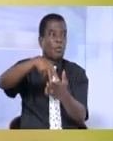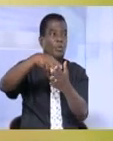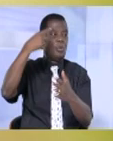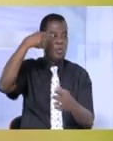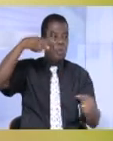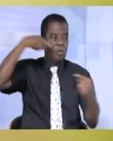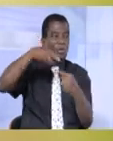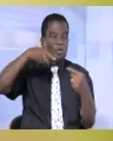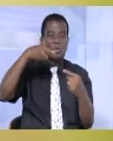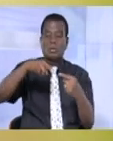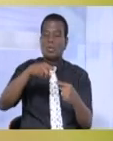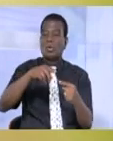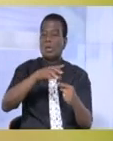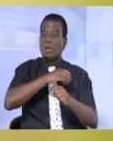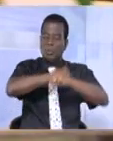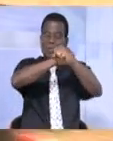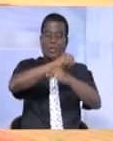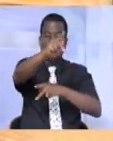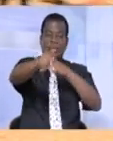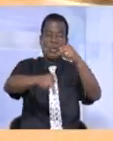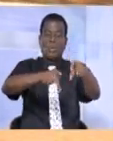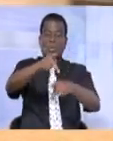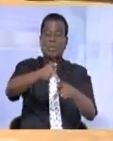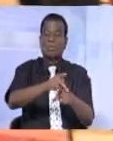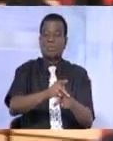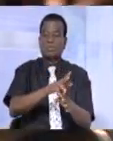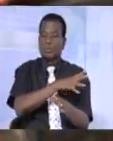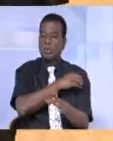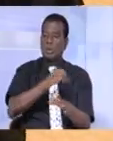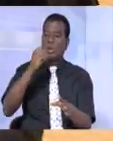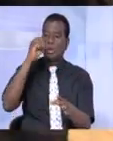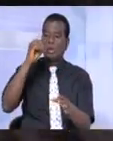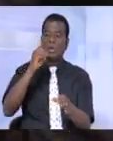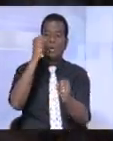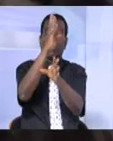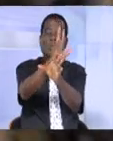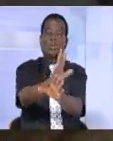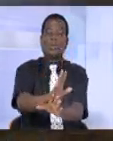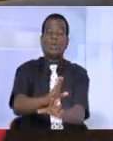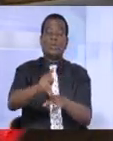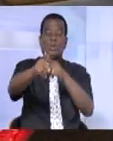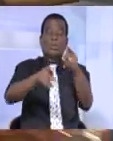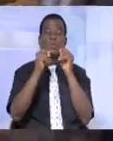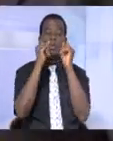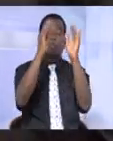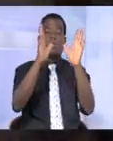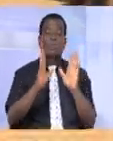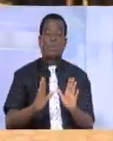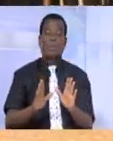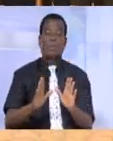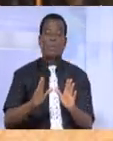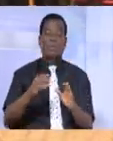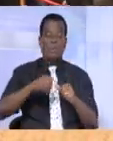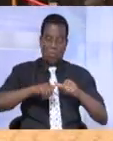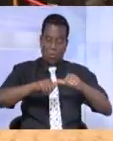combattre les lâches et protéger son peuple. Comme pour afficher la détermination du peuple ivoirien à